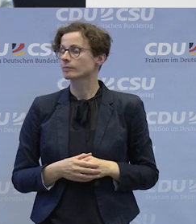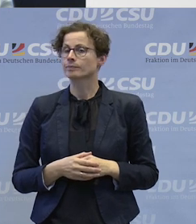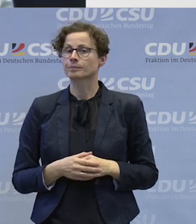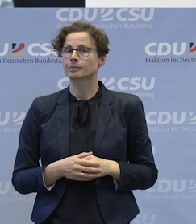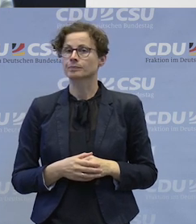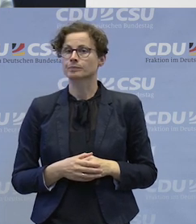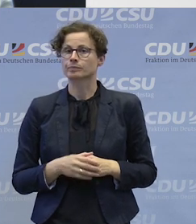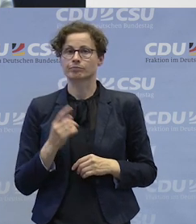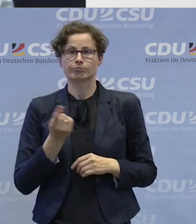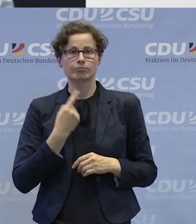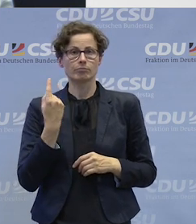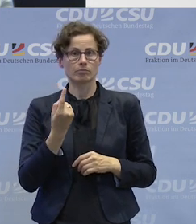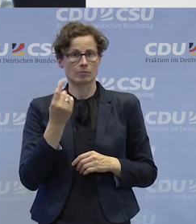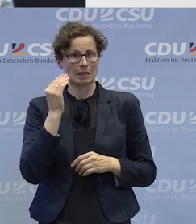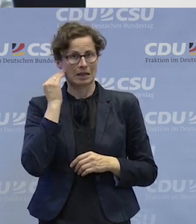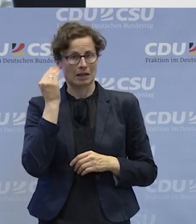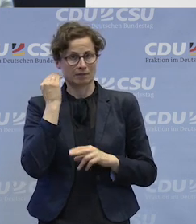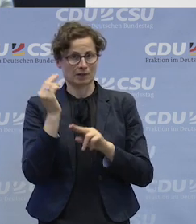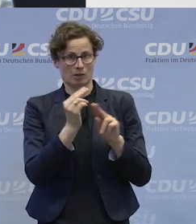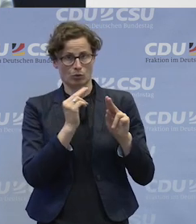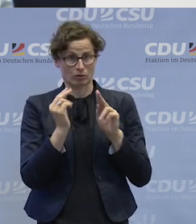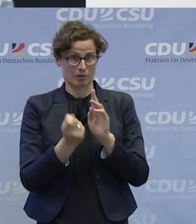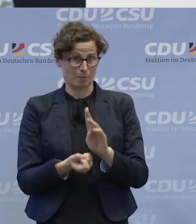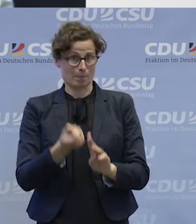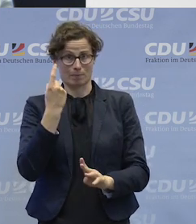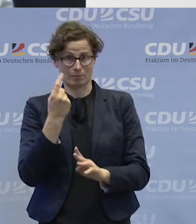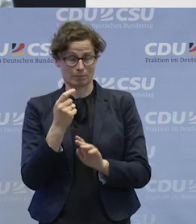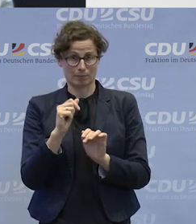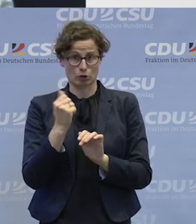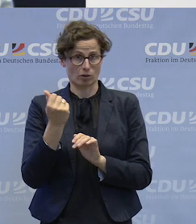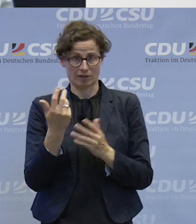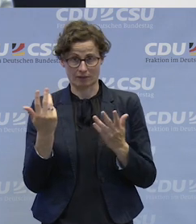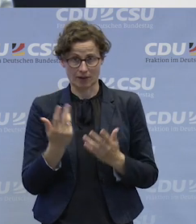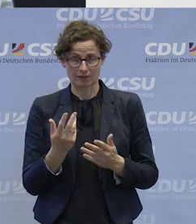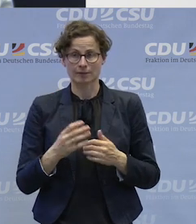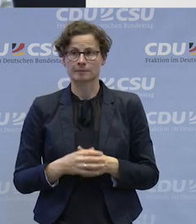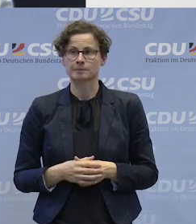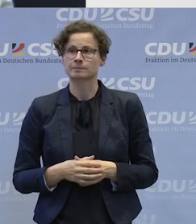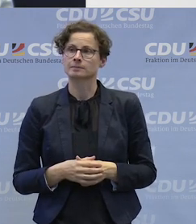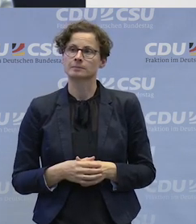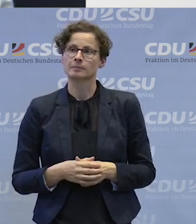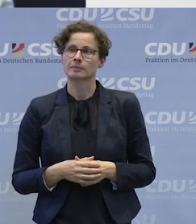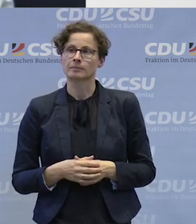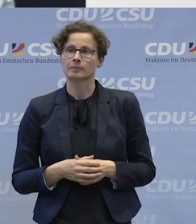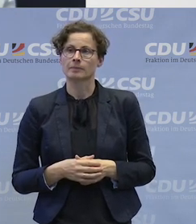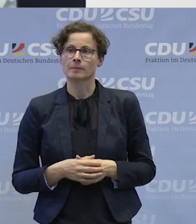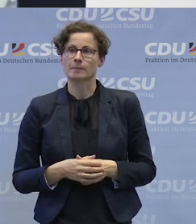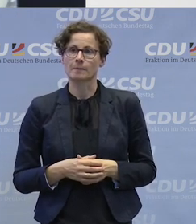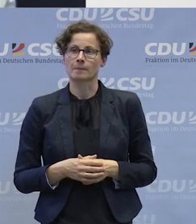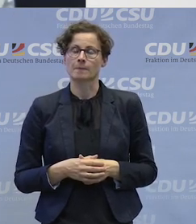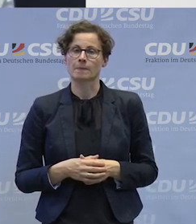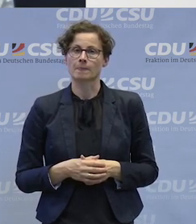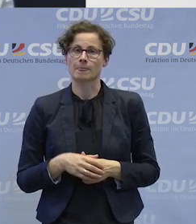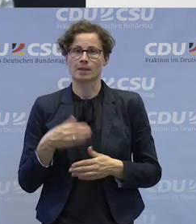Besonderheit möchte ich noch bei der Erstellung der Lernvideos vorstellen. Und zwar arbeiten wir hier bei der Aufnahme der